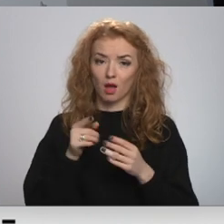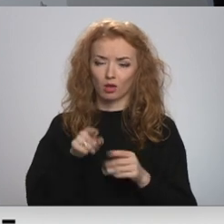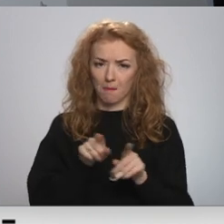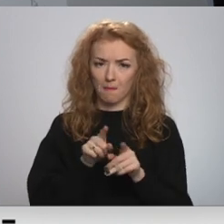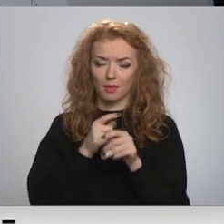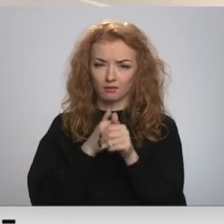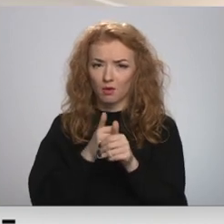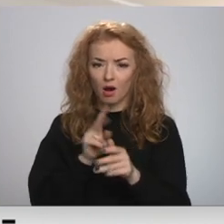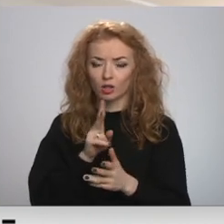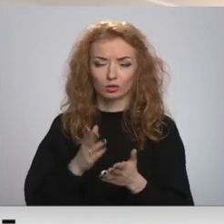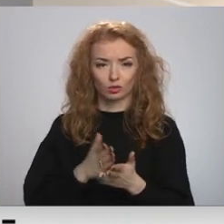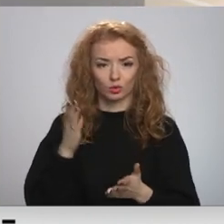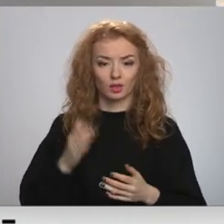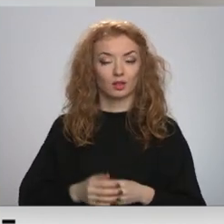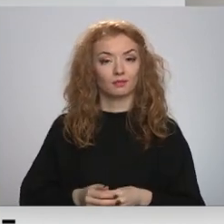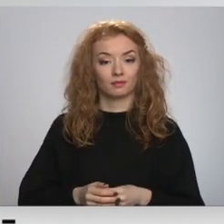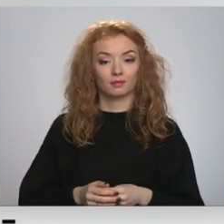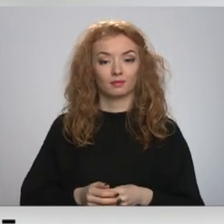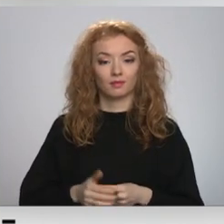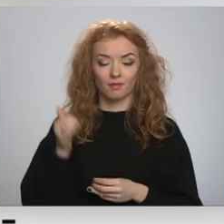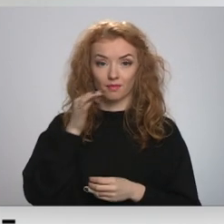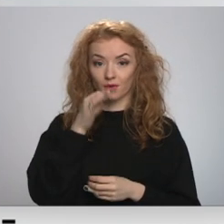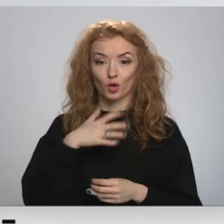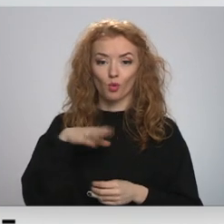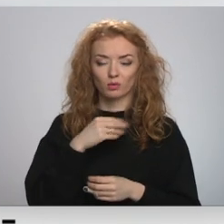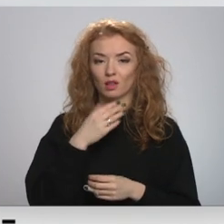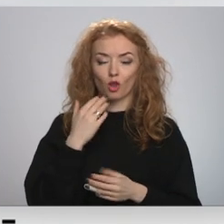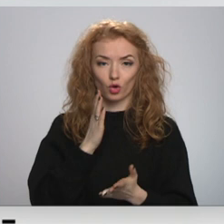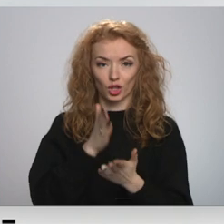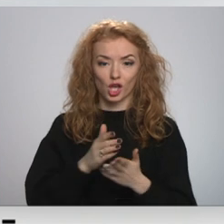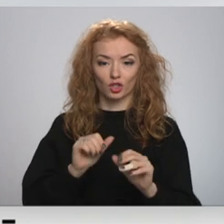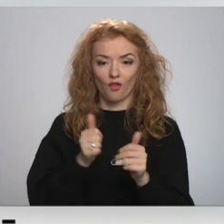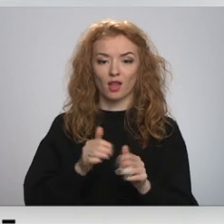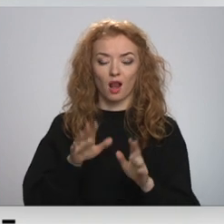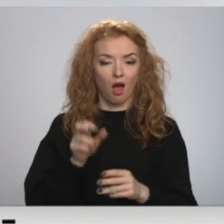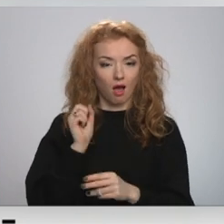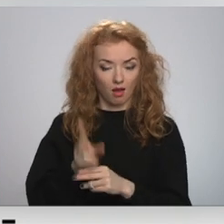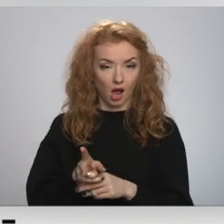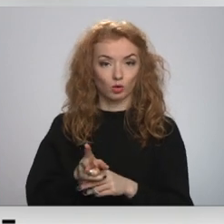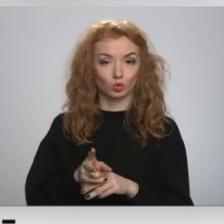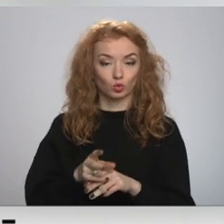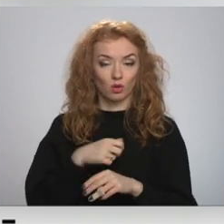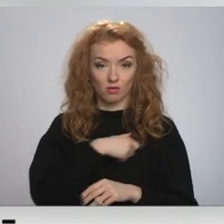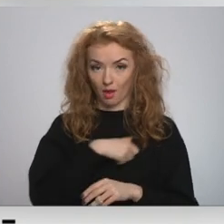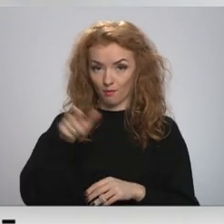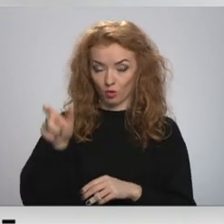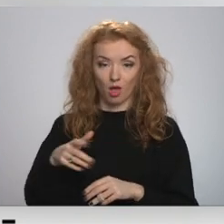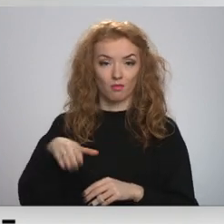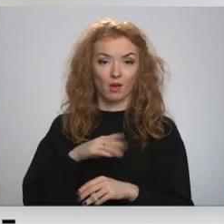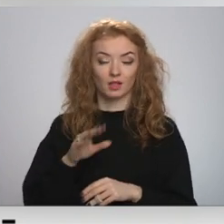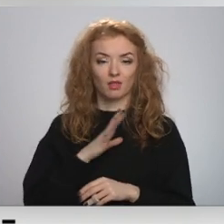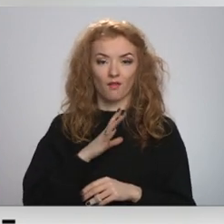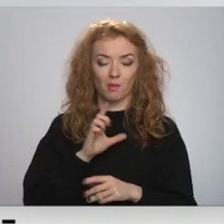nepalikšot. Mums jāatīst, mums nav tādas tieši instrumenta, lai atlaistu deputātus. Mēs nevaram arī vainot